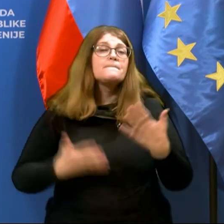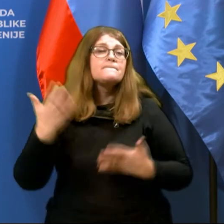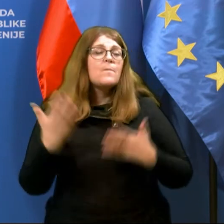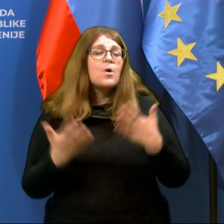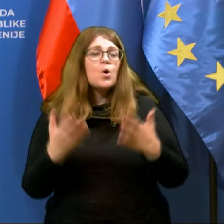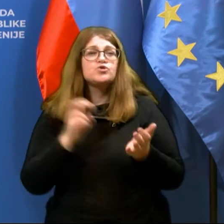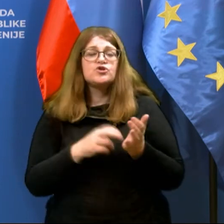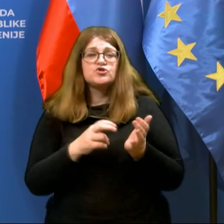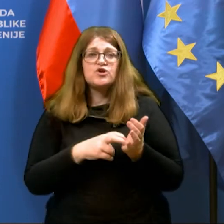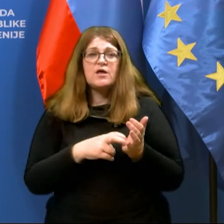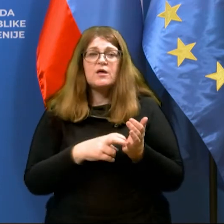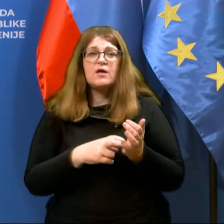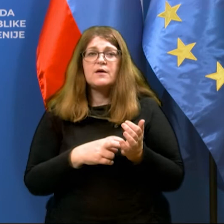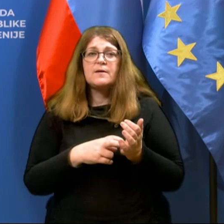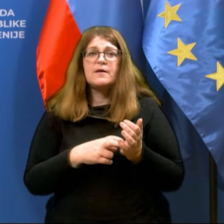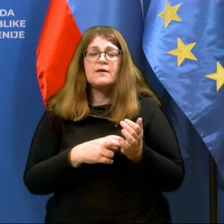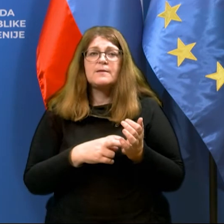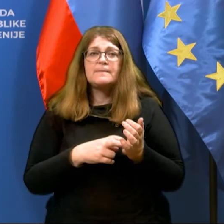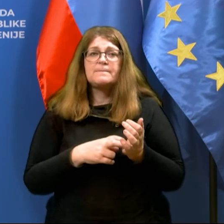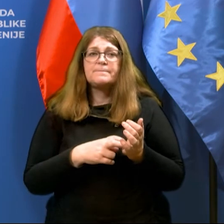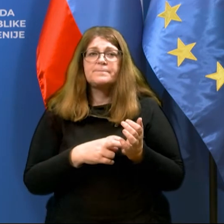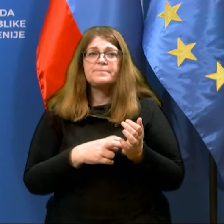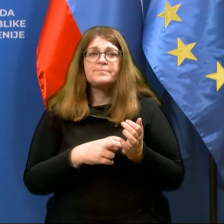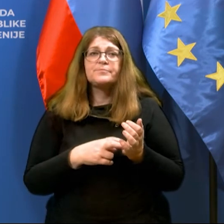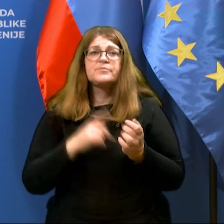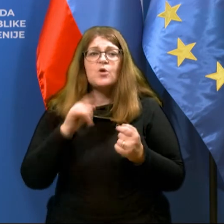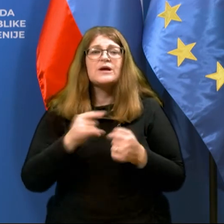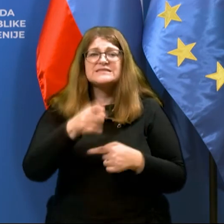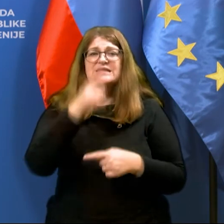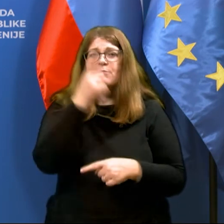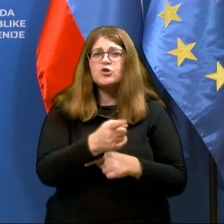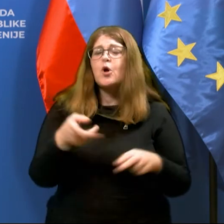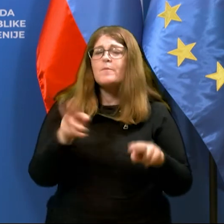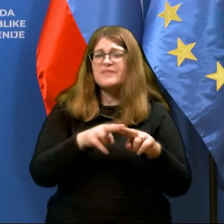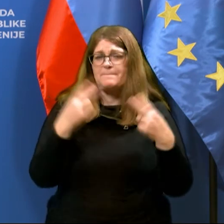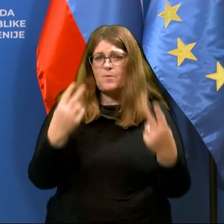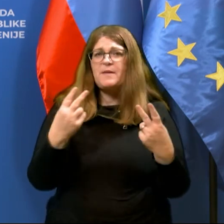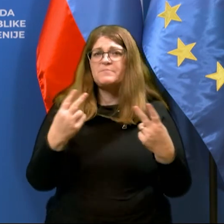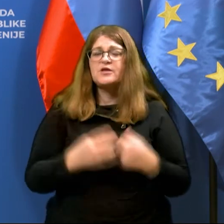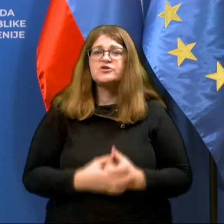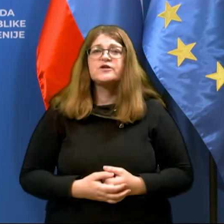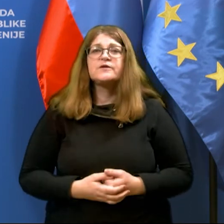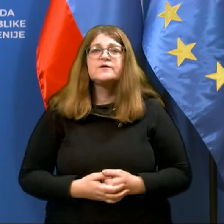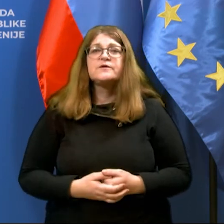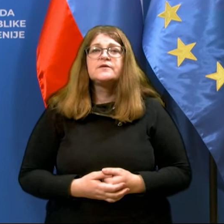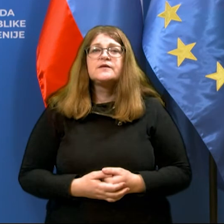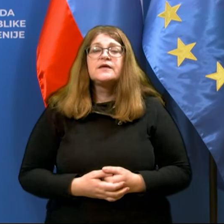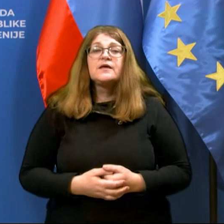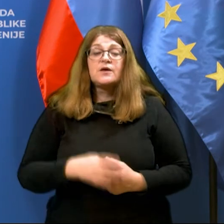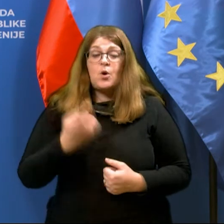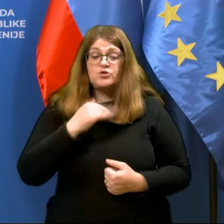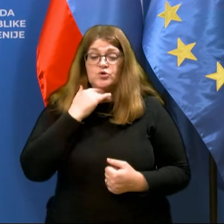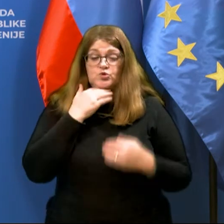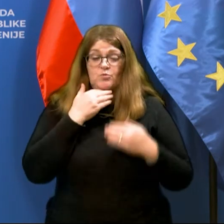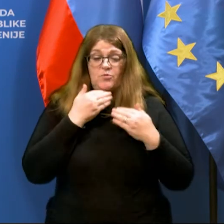še to, kar je nekako z tem odlokom najpomembnejše, torej, z soboto